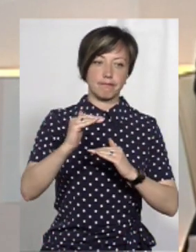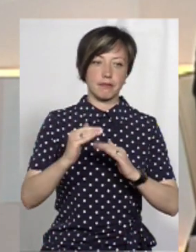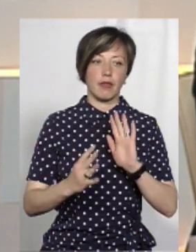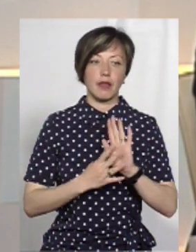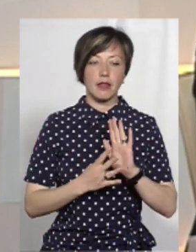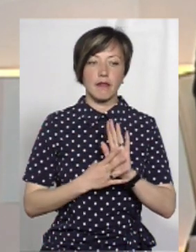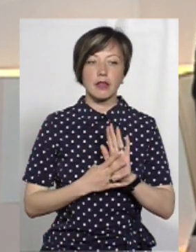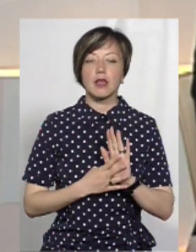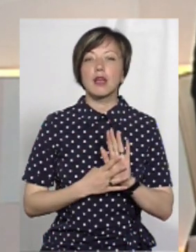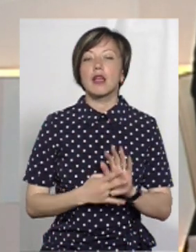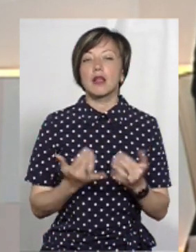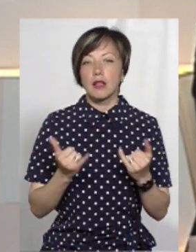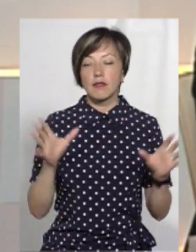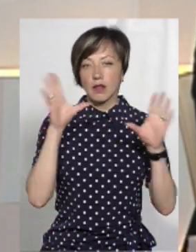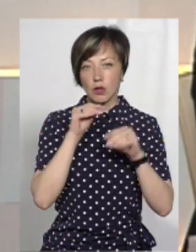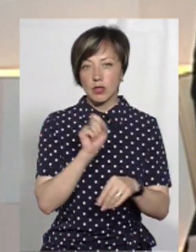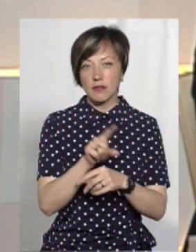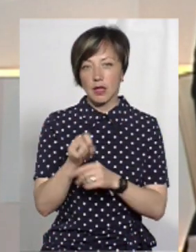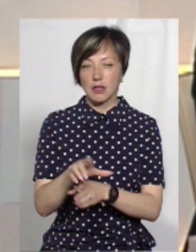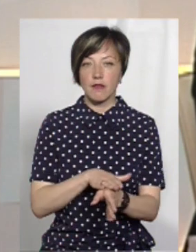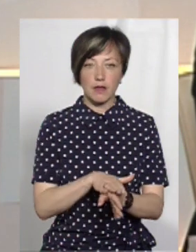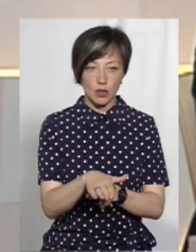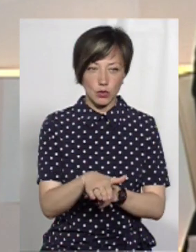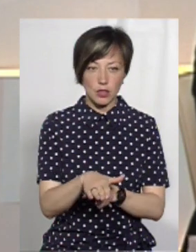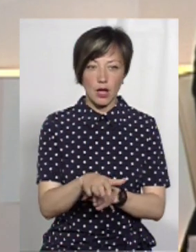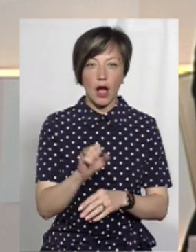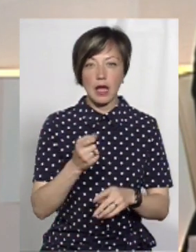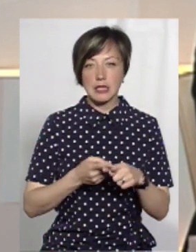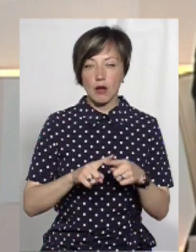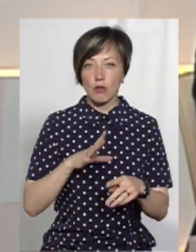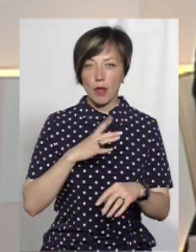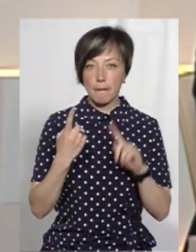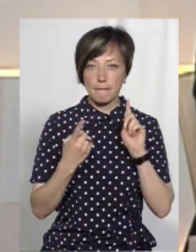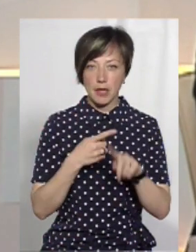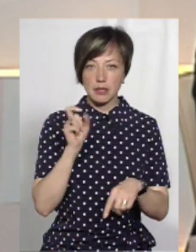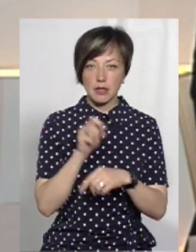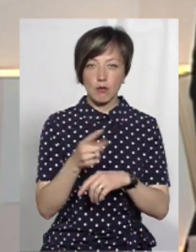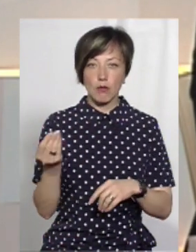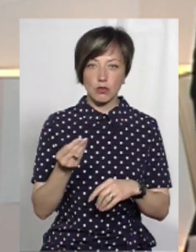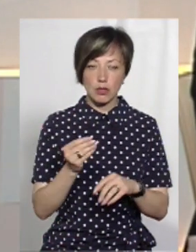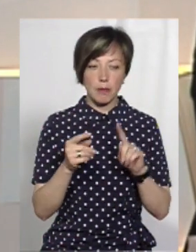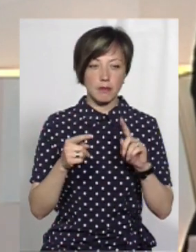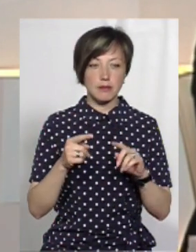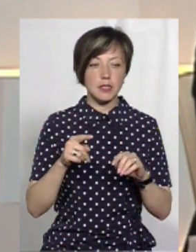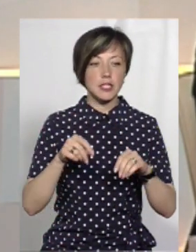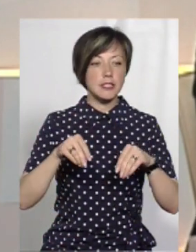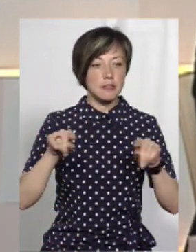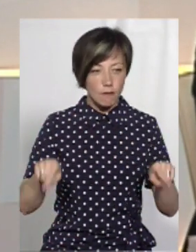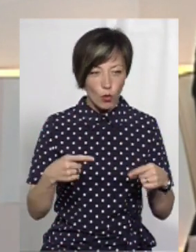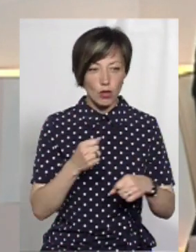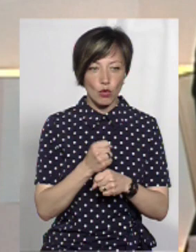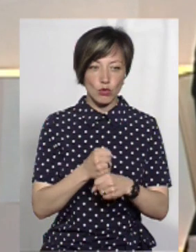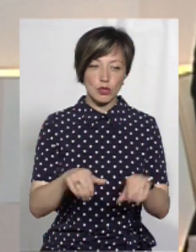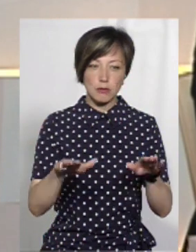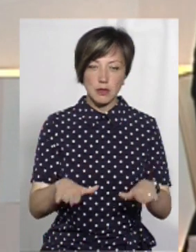Нам вдалося поставлені задачі виконати, а це була задача президента Порошенка, це А – створення робочих